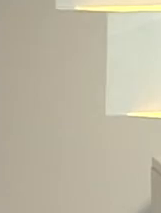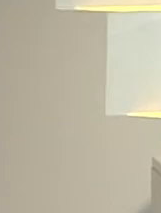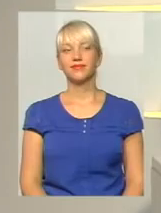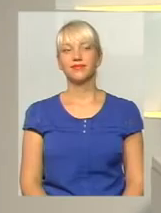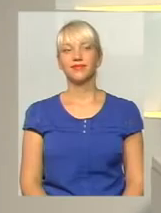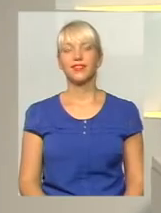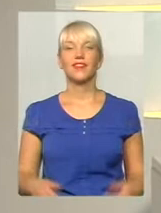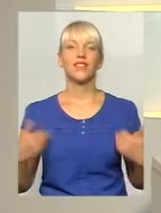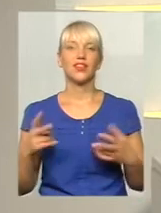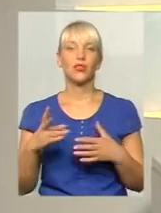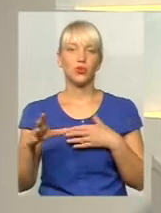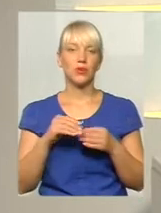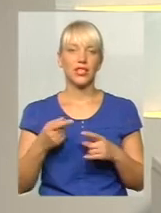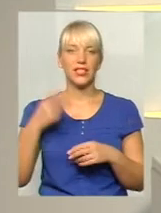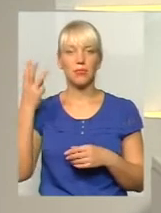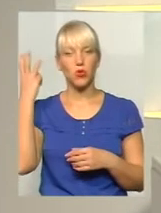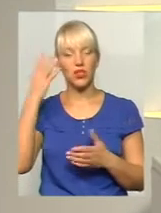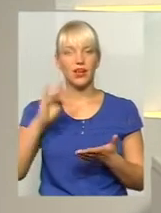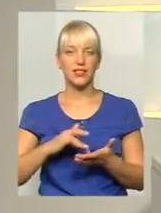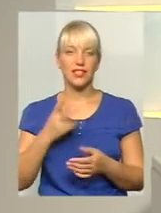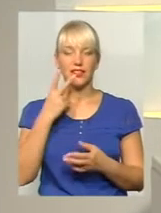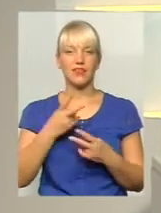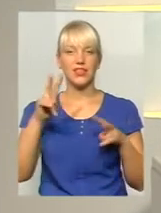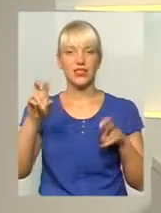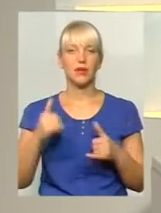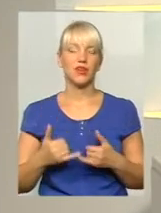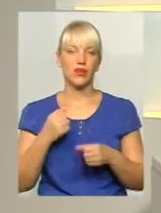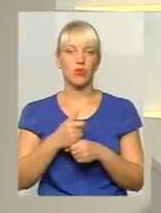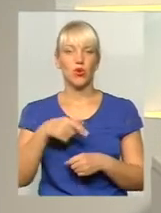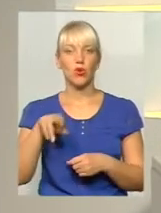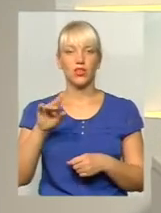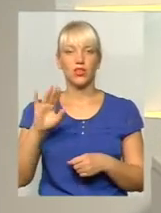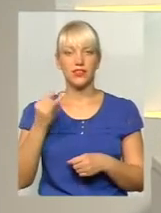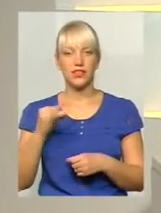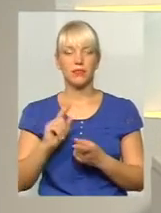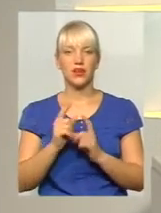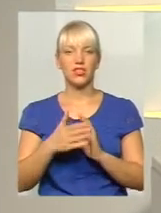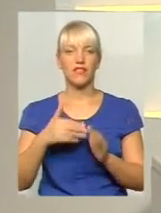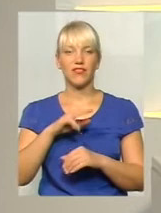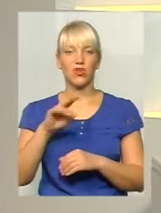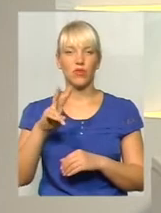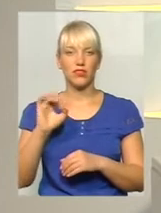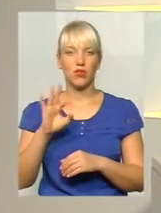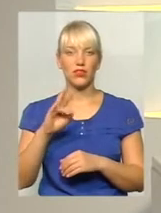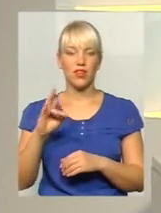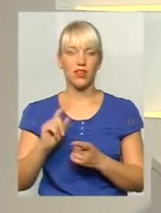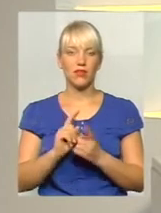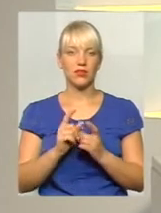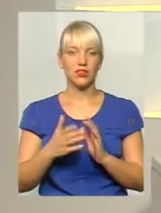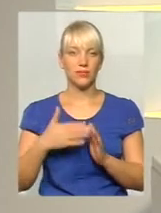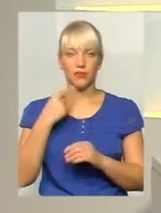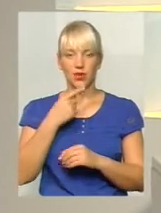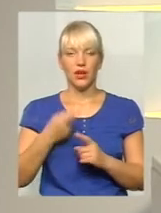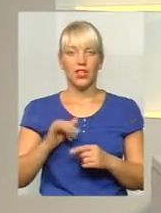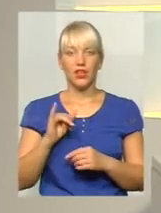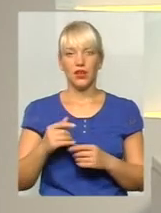Вітаю всіх, хто приєднався до телеканалу Поділля Центр. В ефірі тема. Для вас працює Володимир Гординський та Оксана Фіновська, перекладани на мову і жестів. Тож, минулої